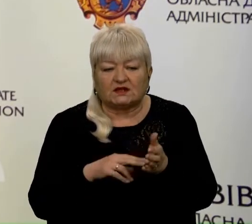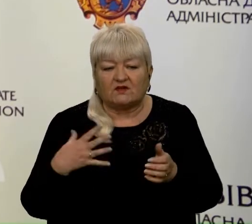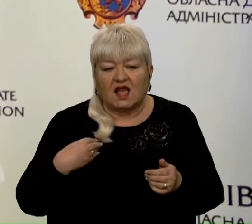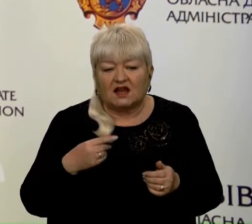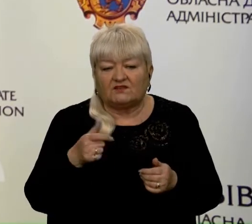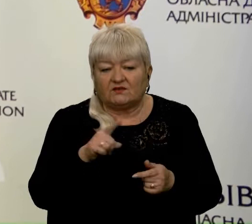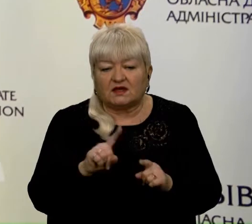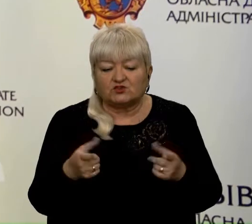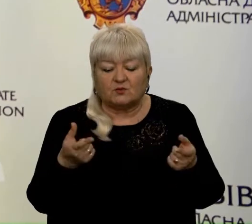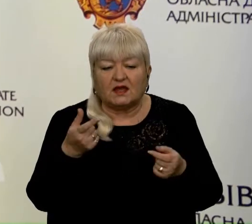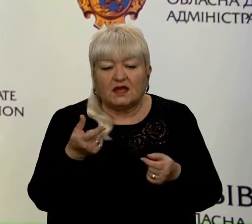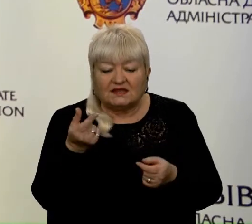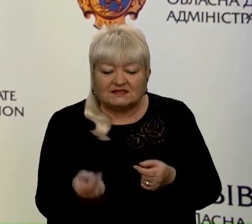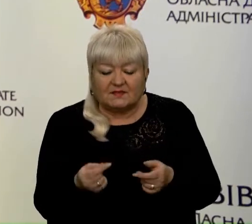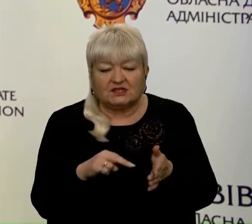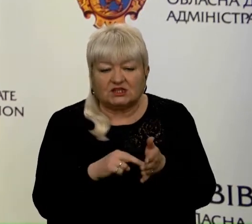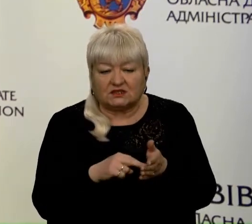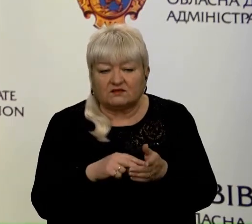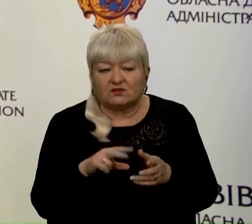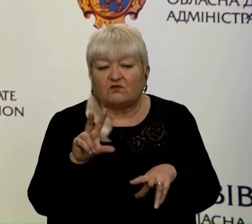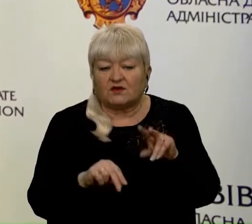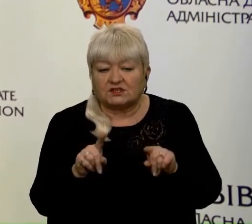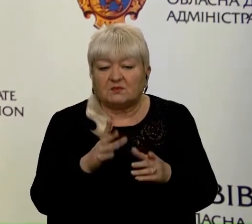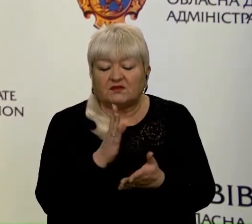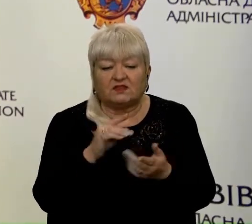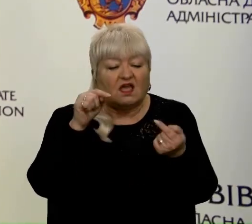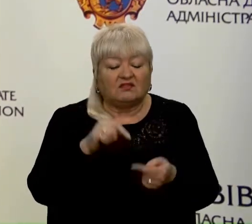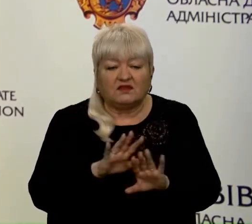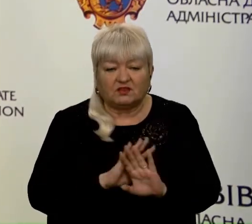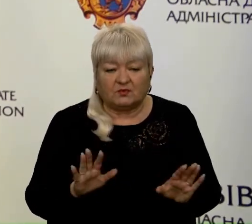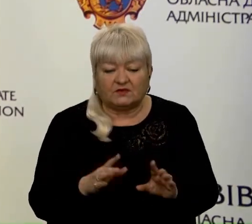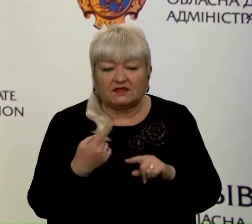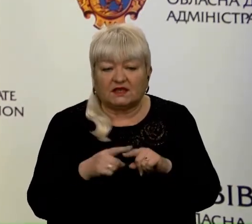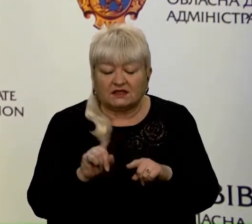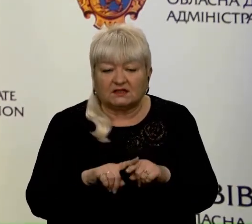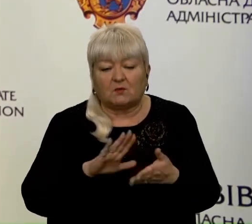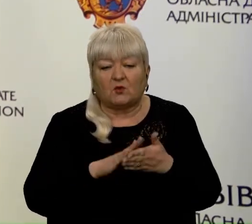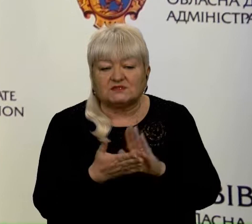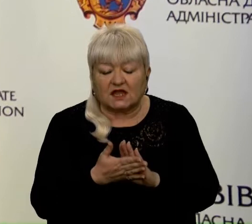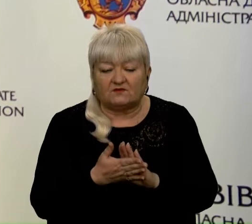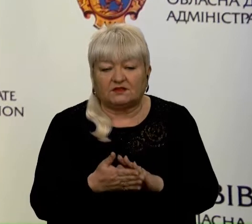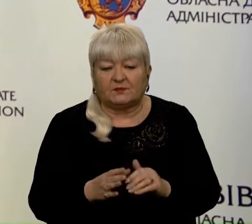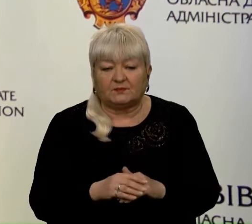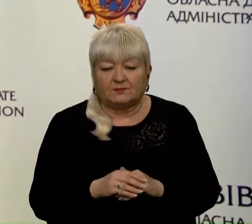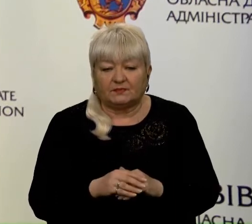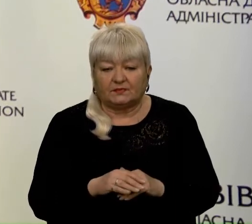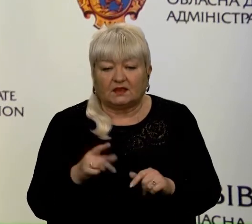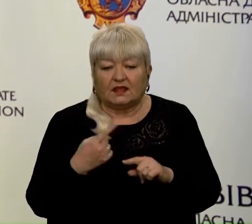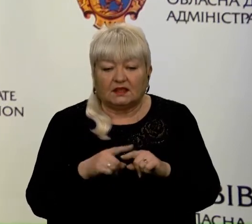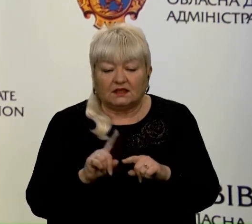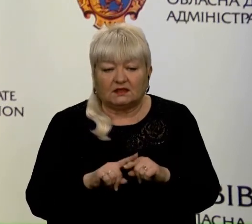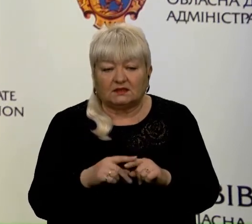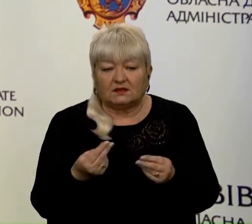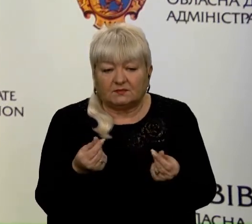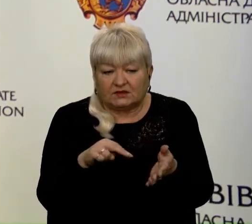тарифу на розподіл, оскільки ми вважаємо, що він явно не відповідає тим обставинам і тій структурі тарифу,